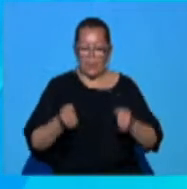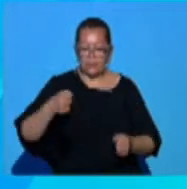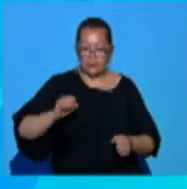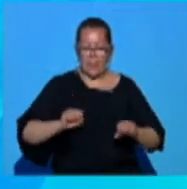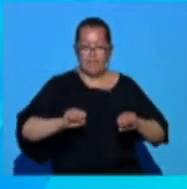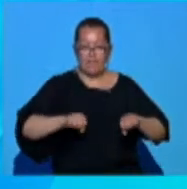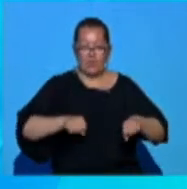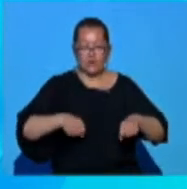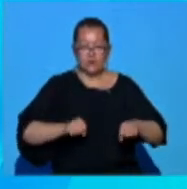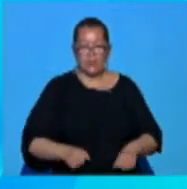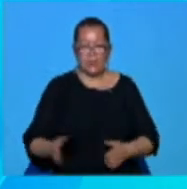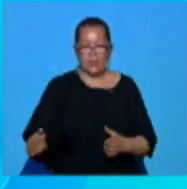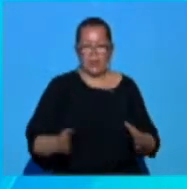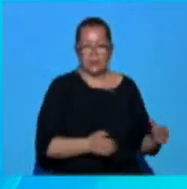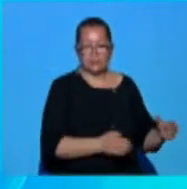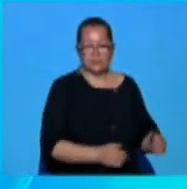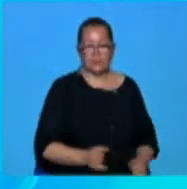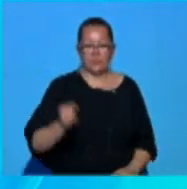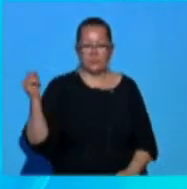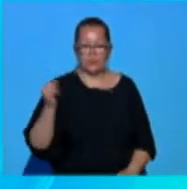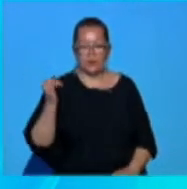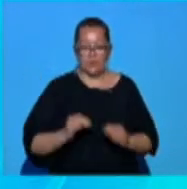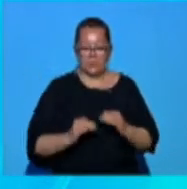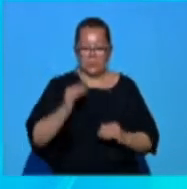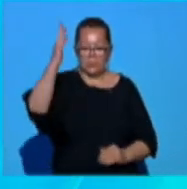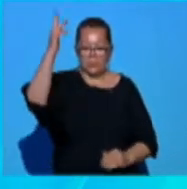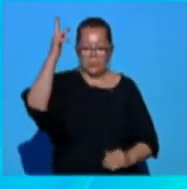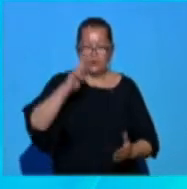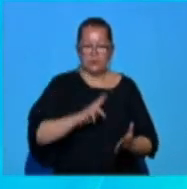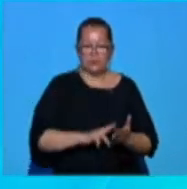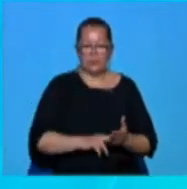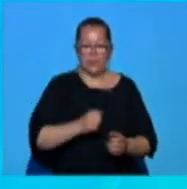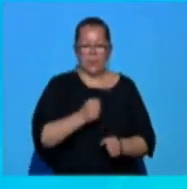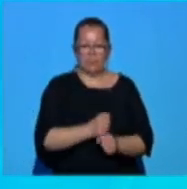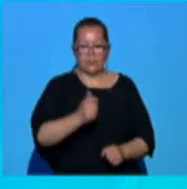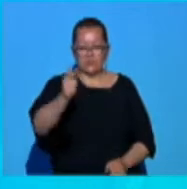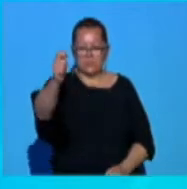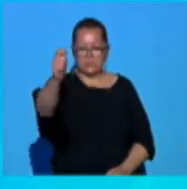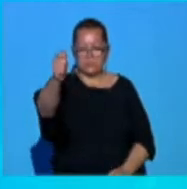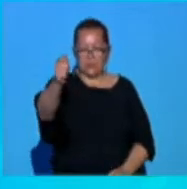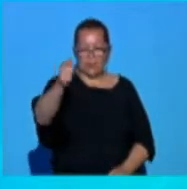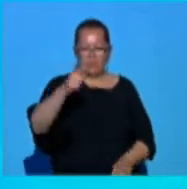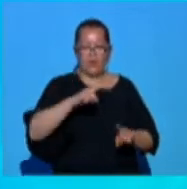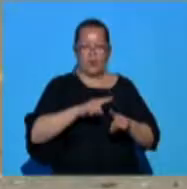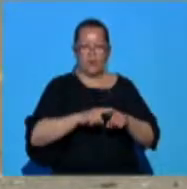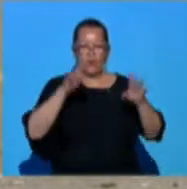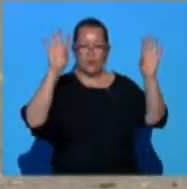suntem la început de iunie, la peste 2000 de metri altitudine, turiștii își pot face selfie-uri în zăpad.